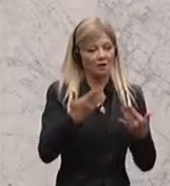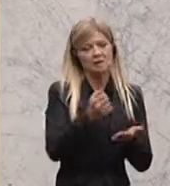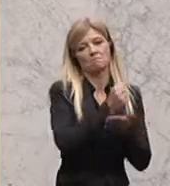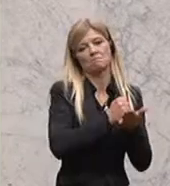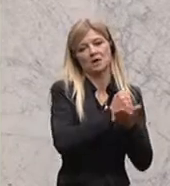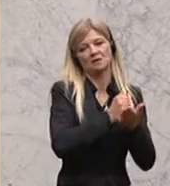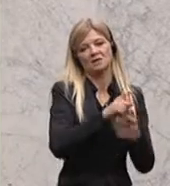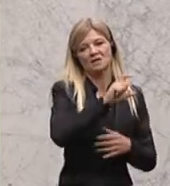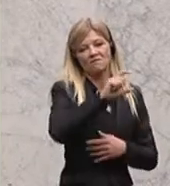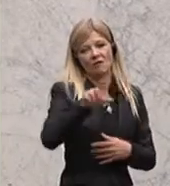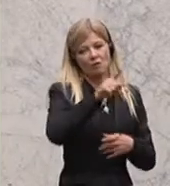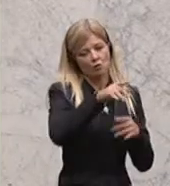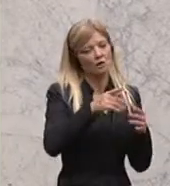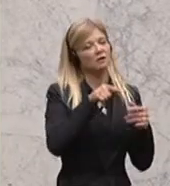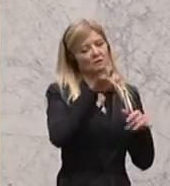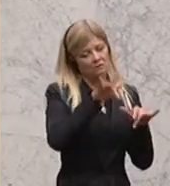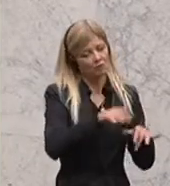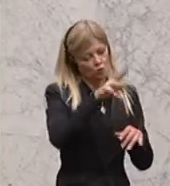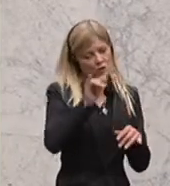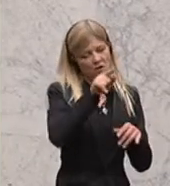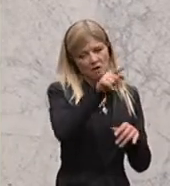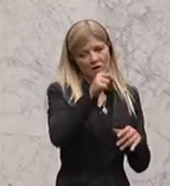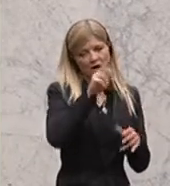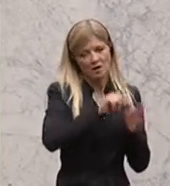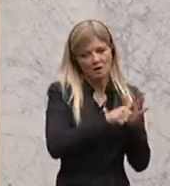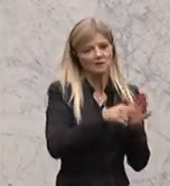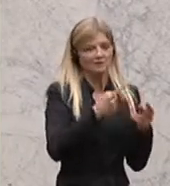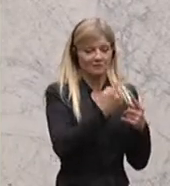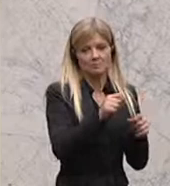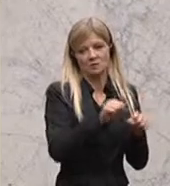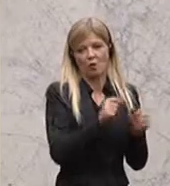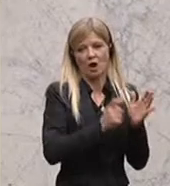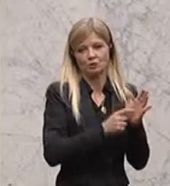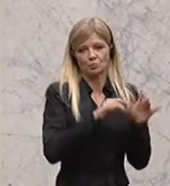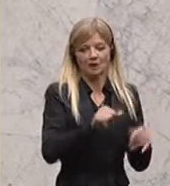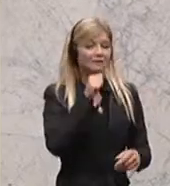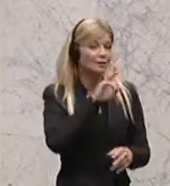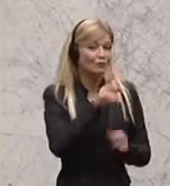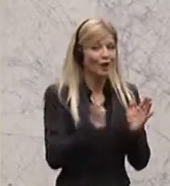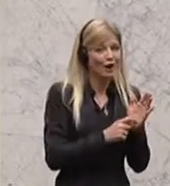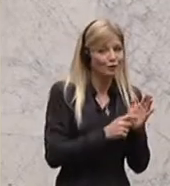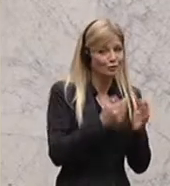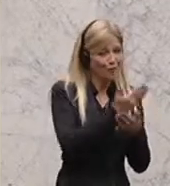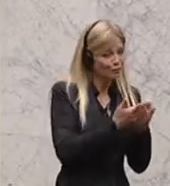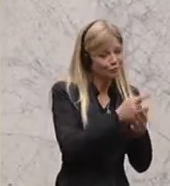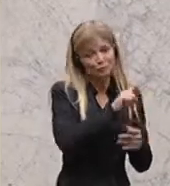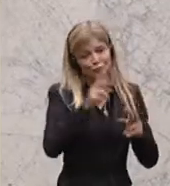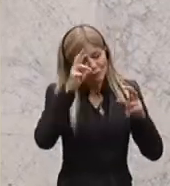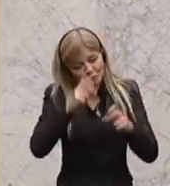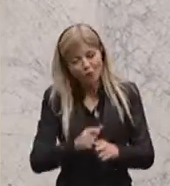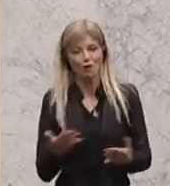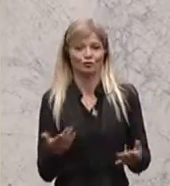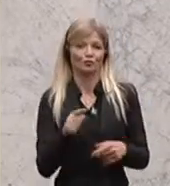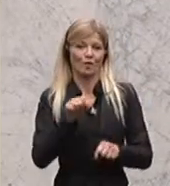Anspruch, den sie sich selber stellt. Aber das ist nicht nur der Anspruch der Ausbildung, sondern auch ein Anspruch in Richtung Forschung erfüllt. Ich bin